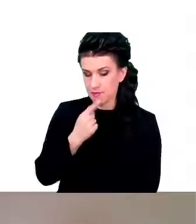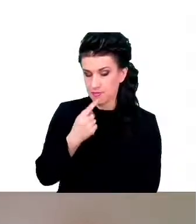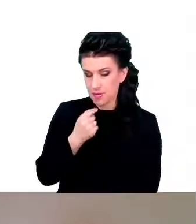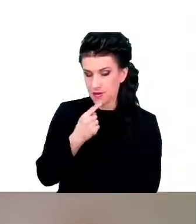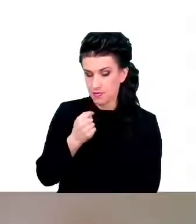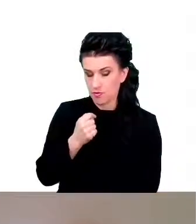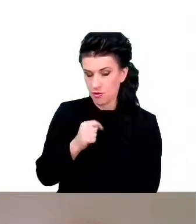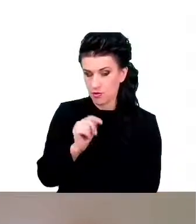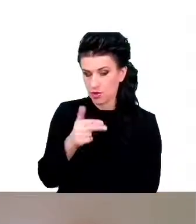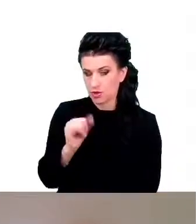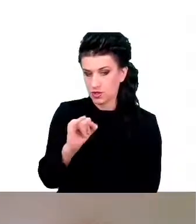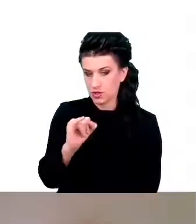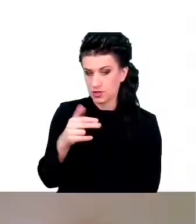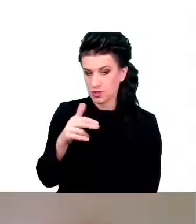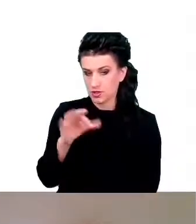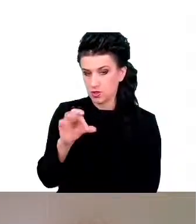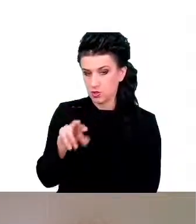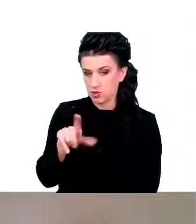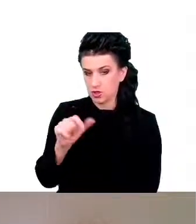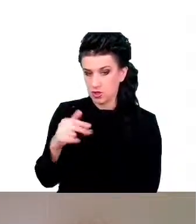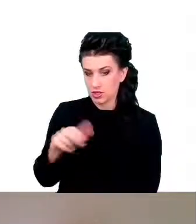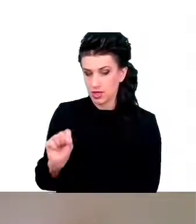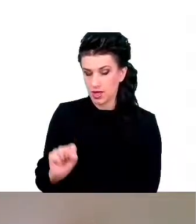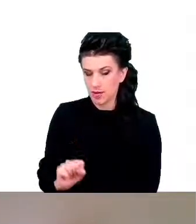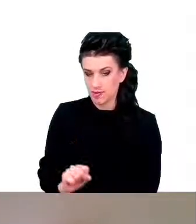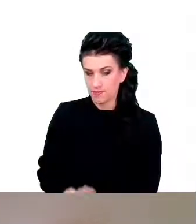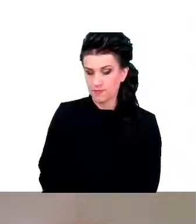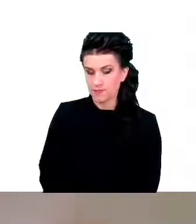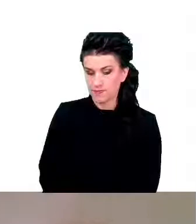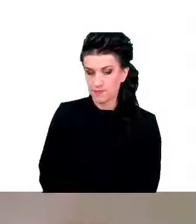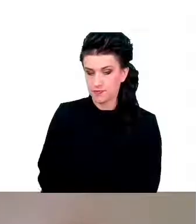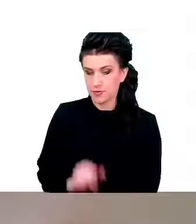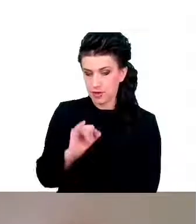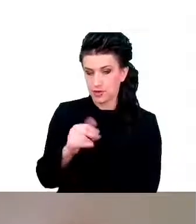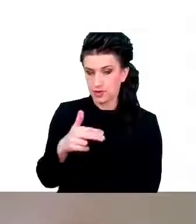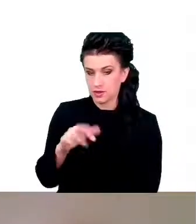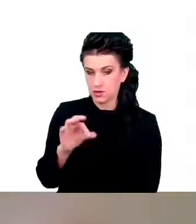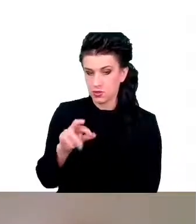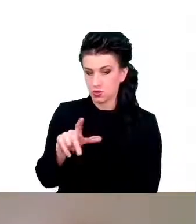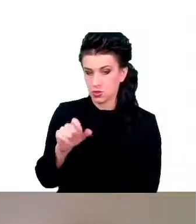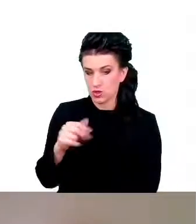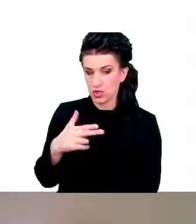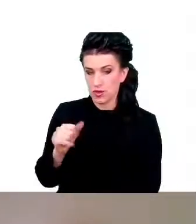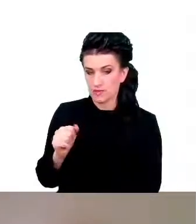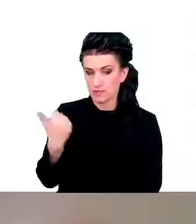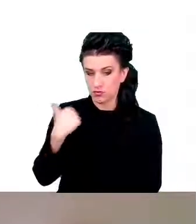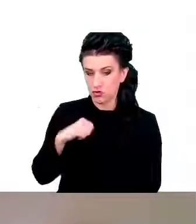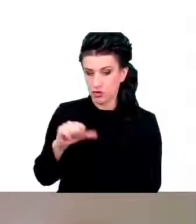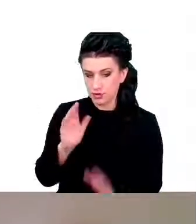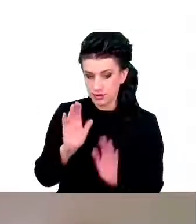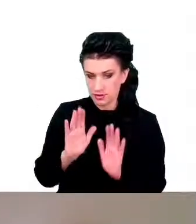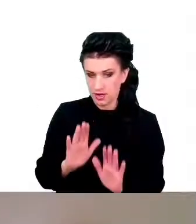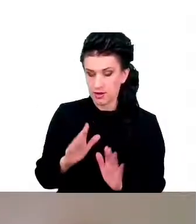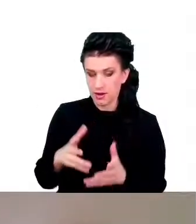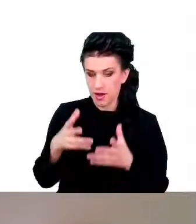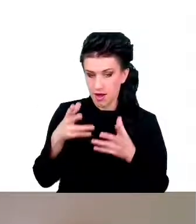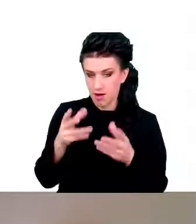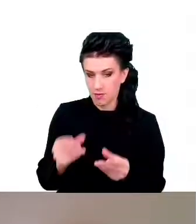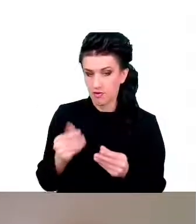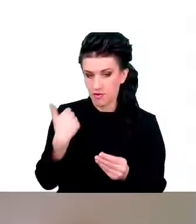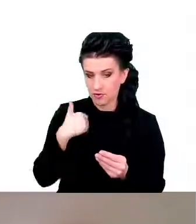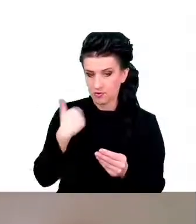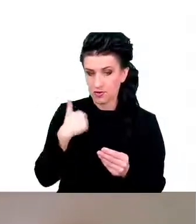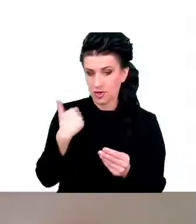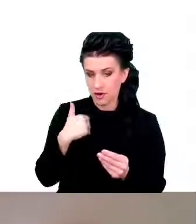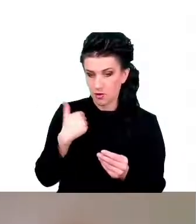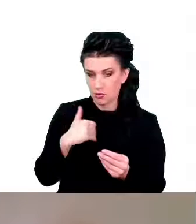przestaje hamować takie białko, które nazywa się FOXO. I to FOXO